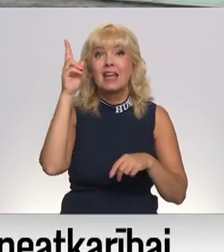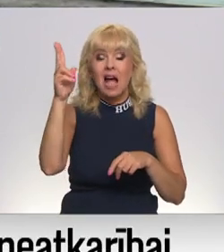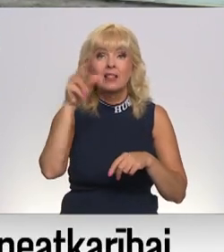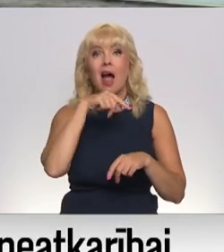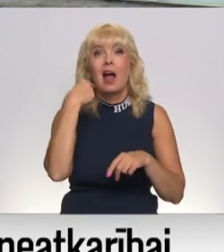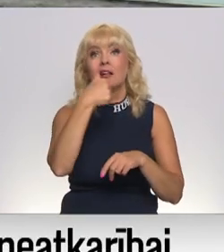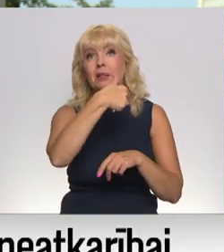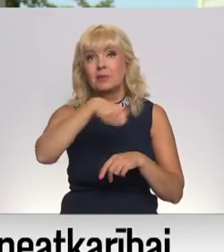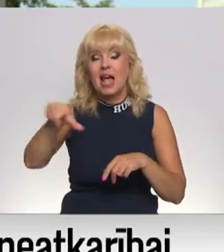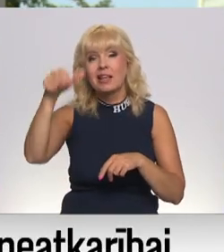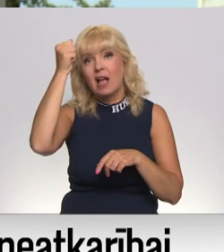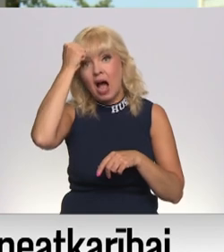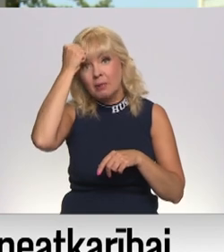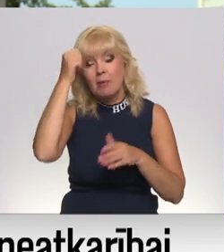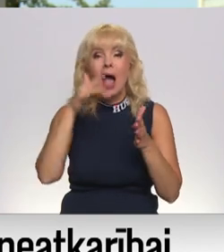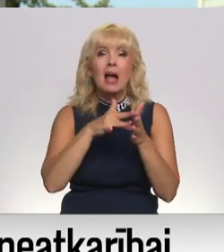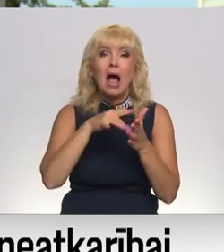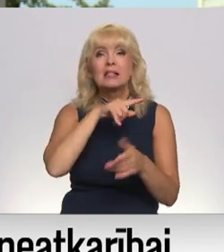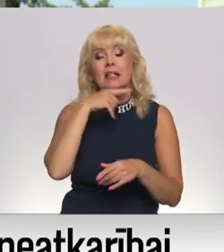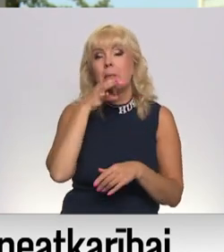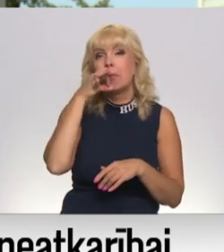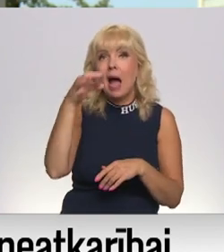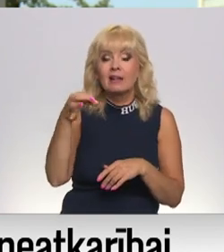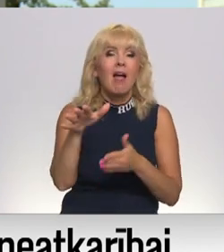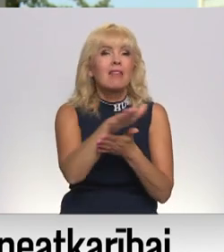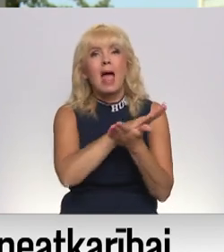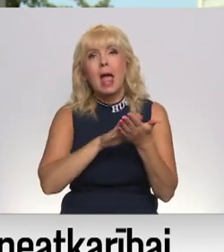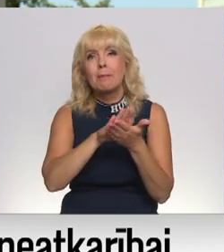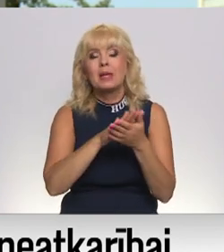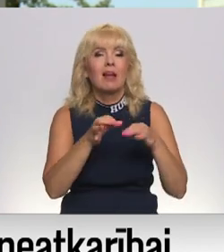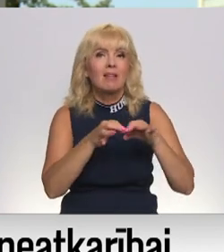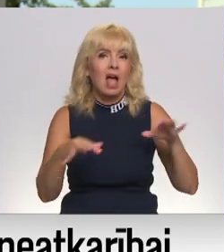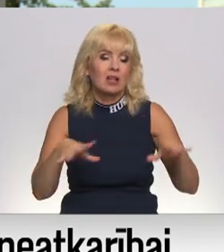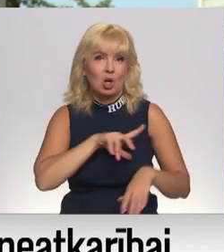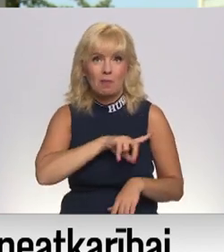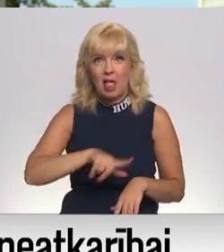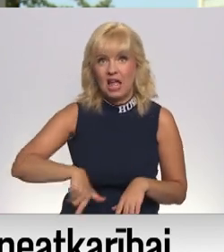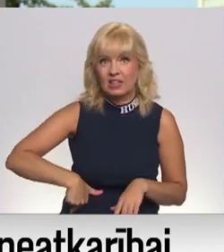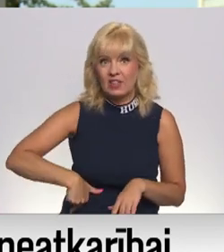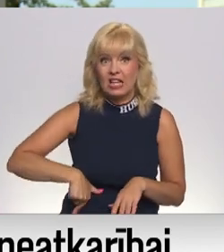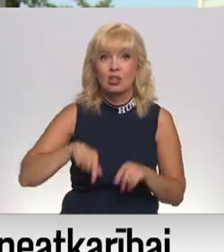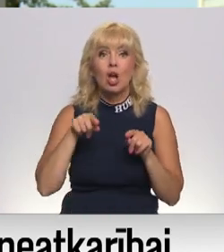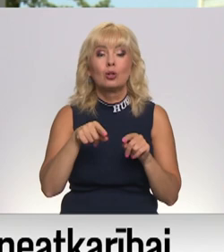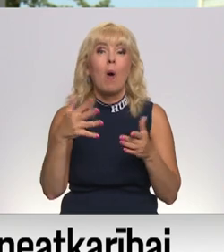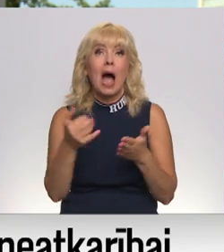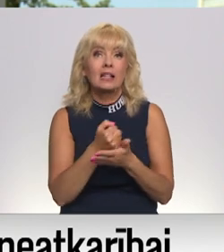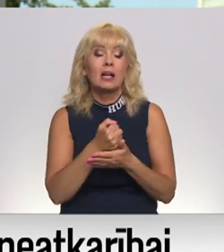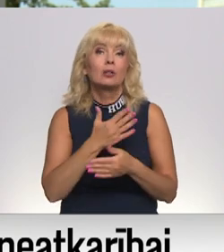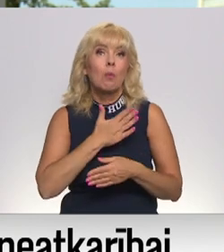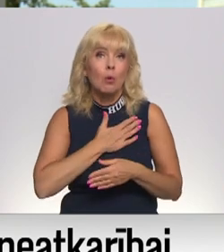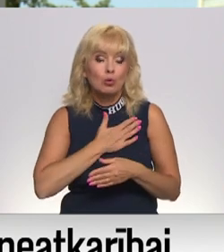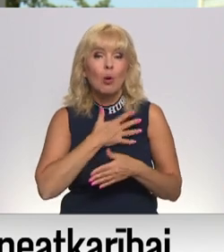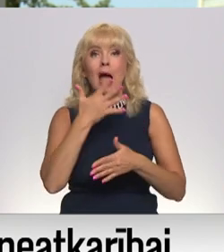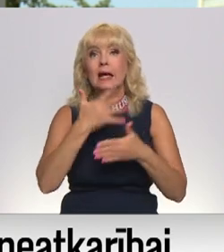grib dzēst atmiņu, ka kāds grib pasaicēt, kā nabie nātkarīgos Latvijas. Un atrodam mums danīgu